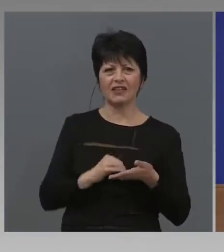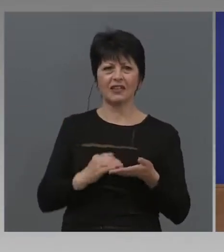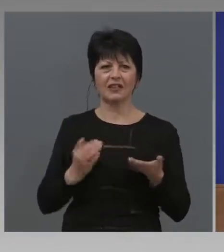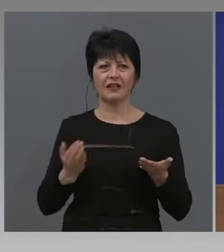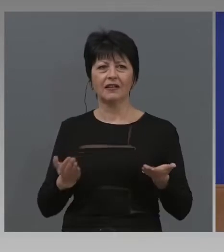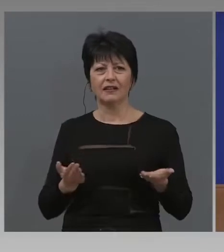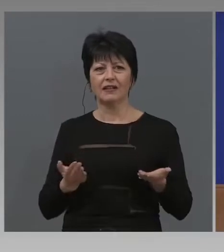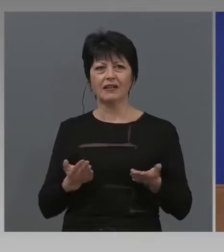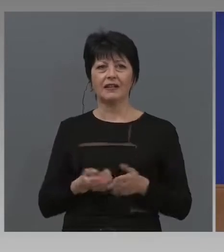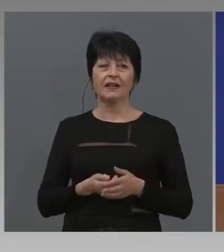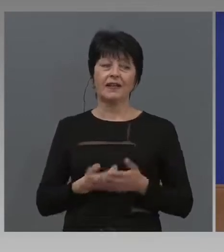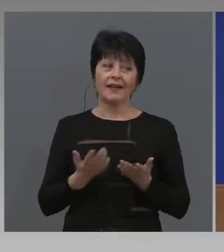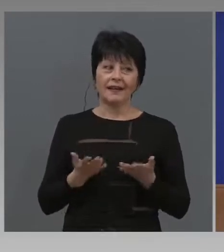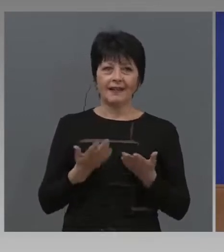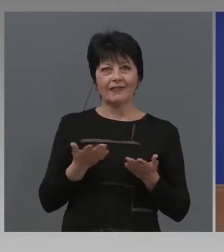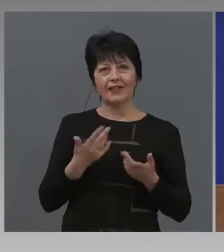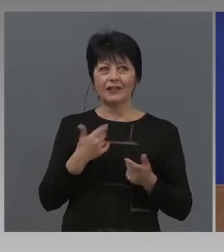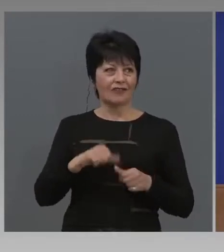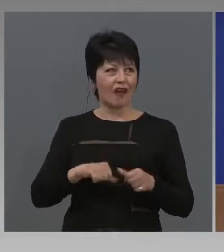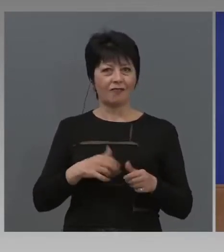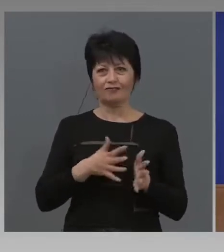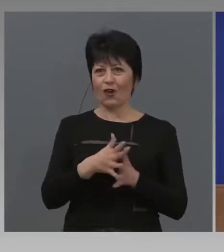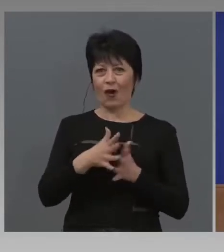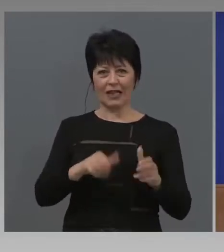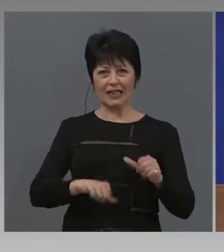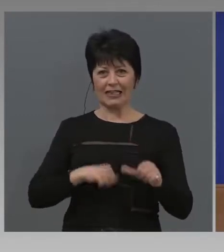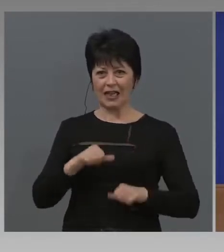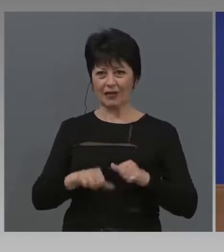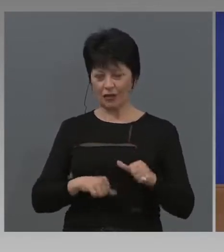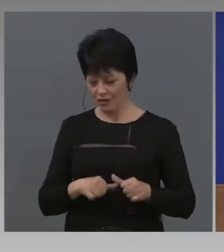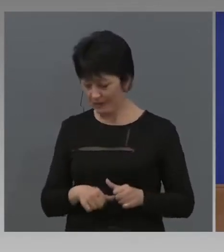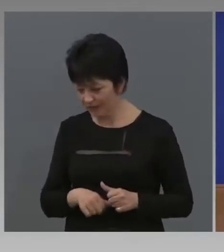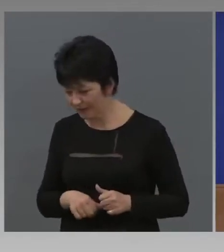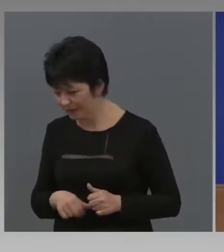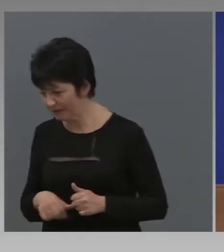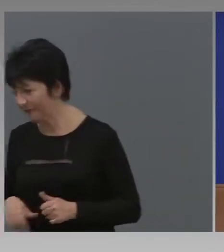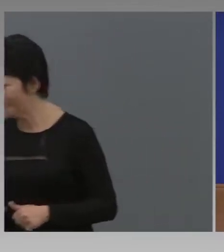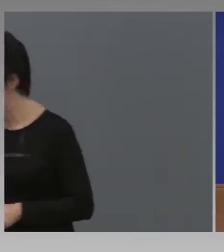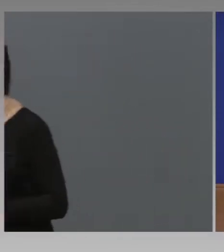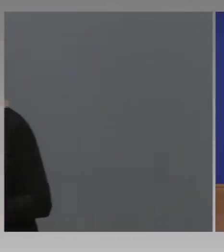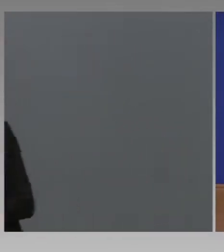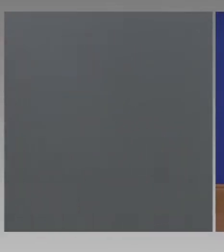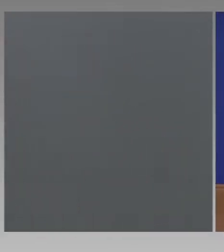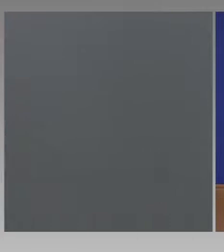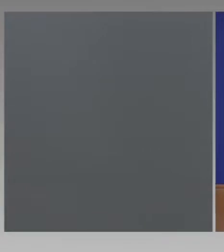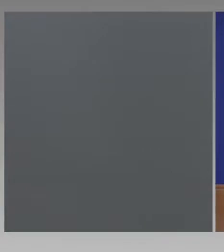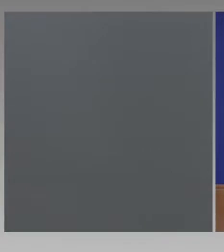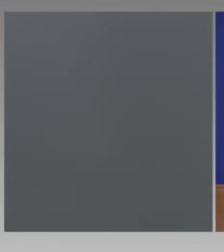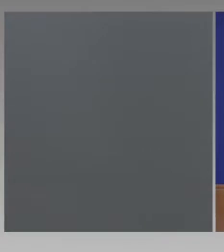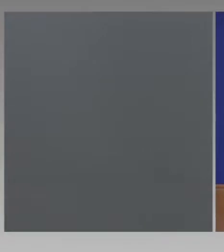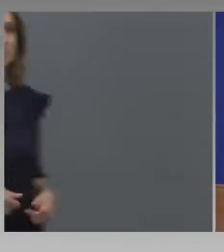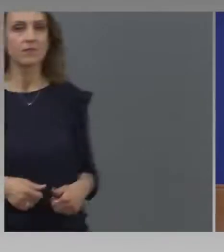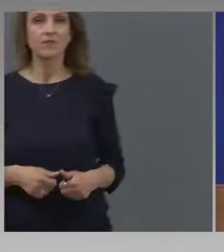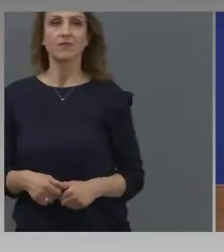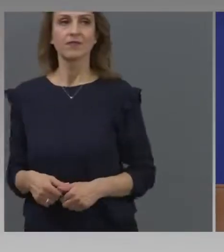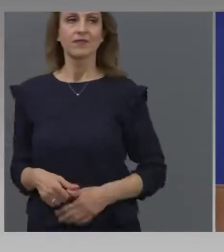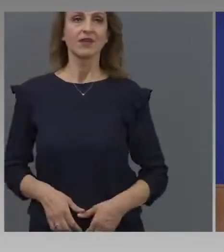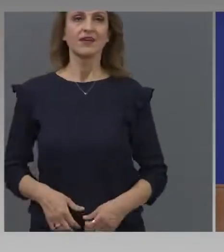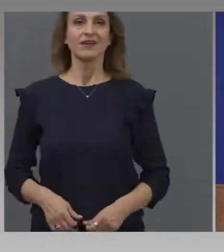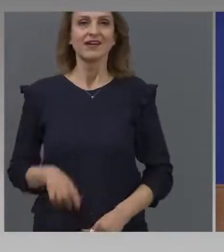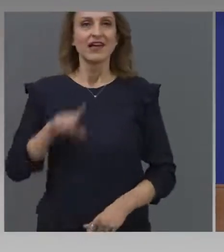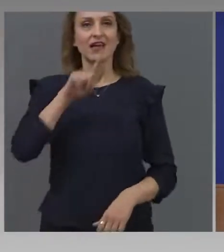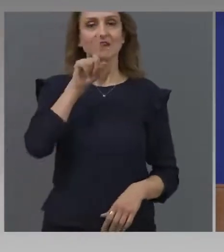нещо конструктивно, че със сигурност изнервям хората. господин премиер, въпрос от Марица. Ако разрешите... Два или един.